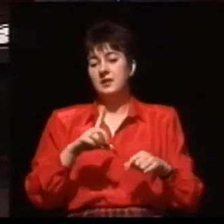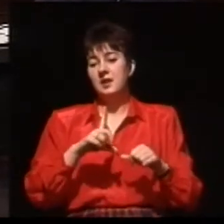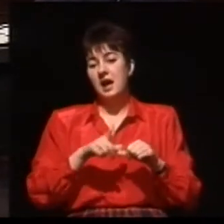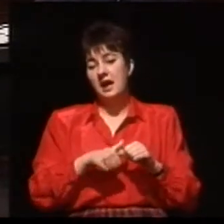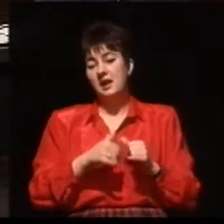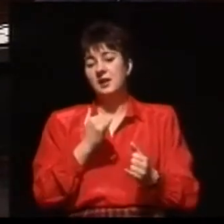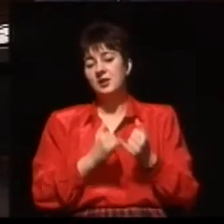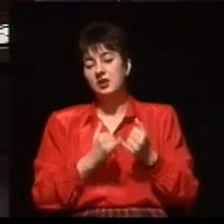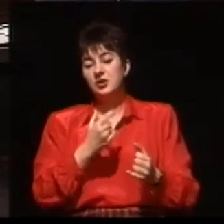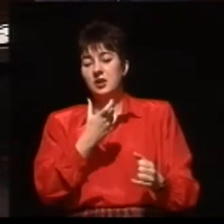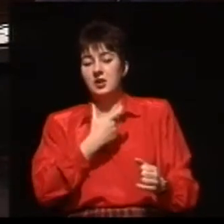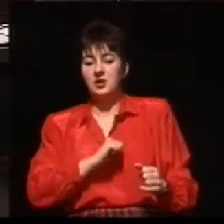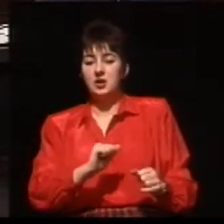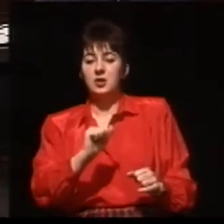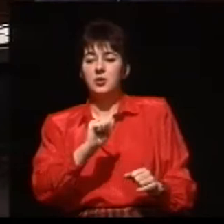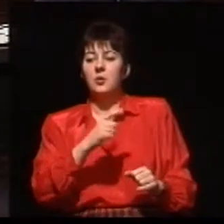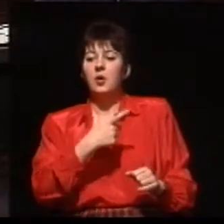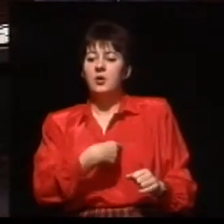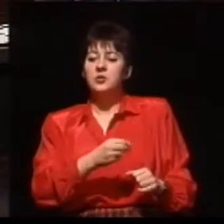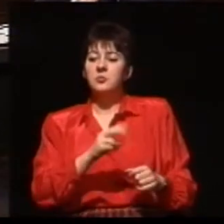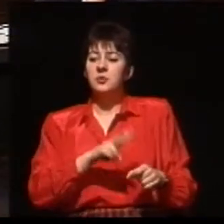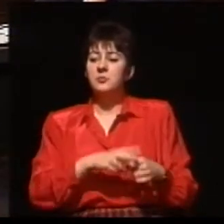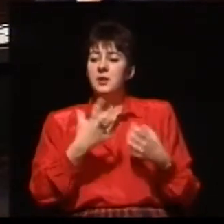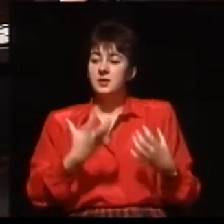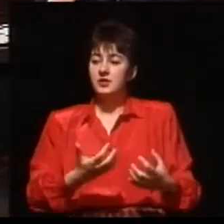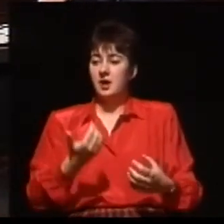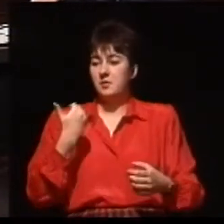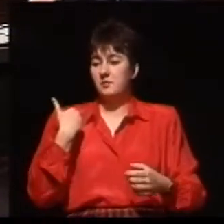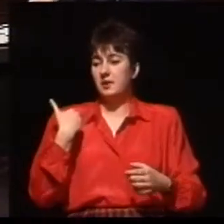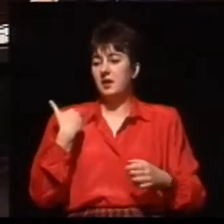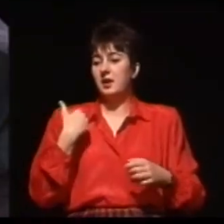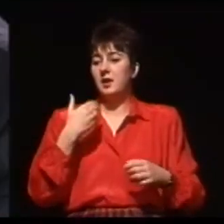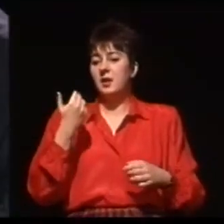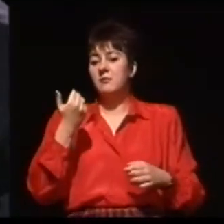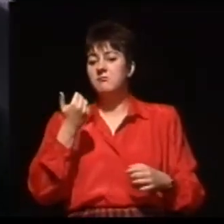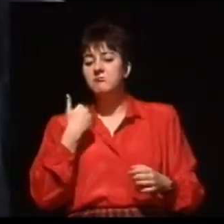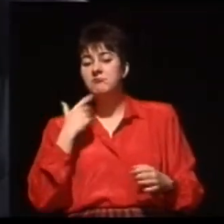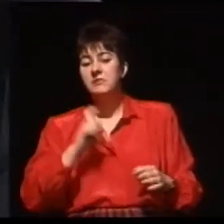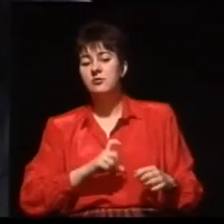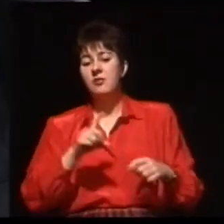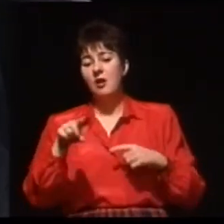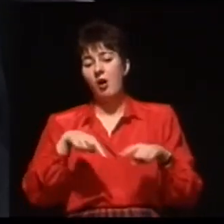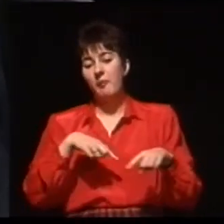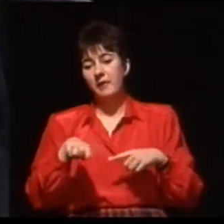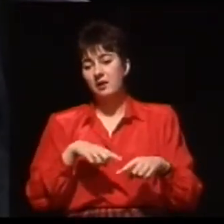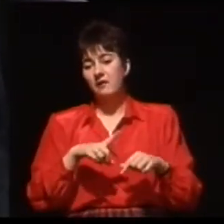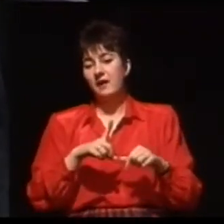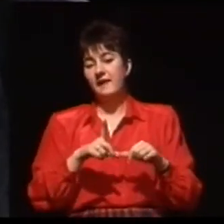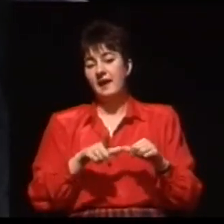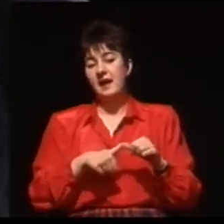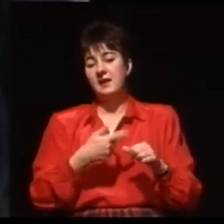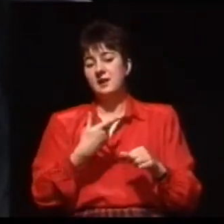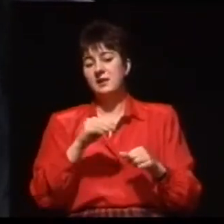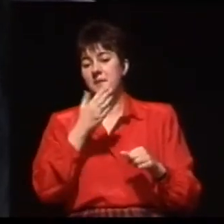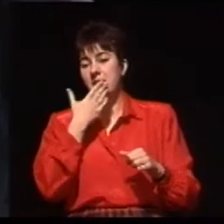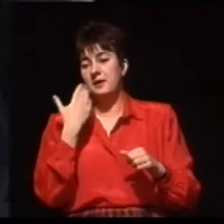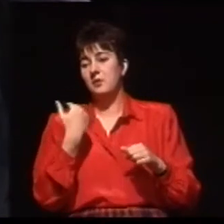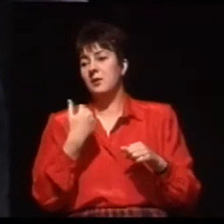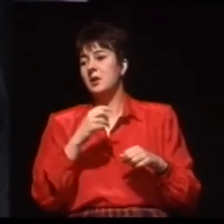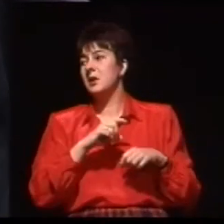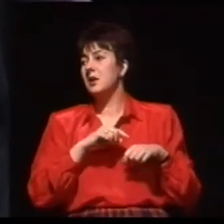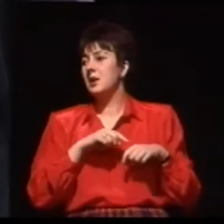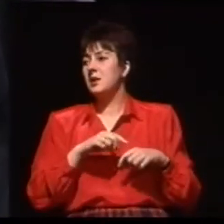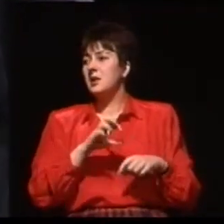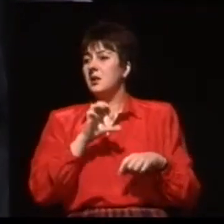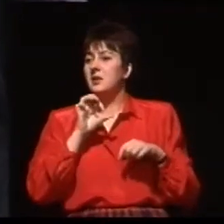poddać, co mają zrobić? Zanim dojdziemy do operacji musimy przejść cały szereg skomplikowanych